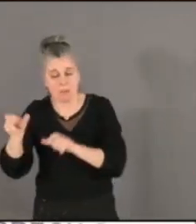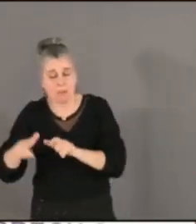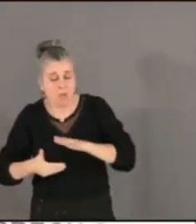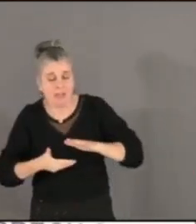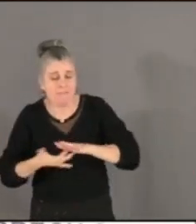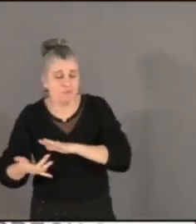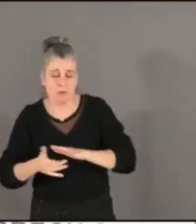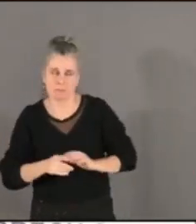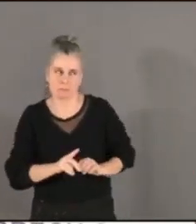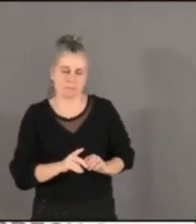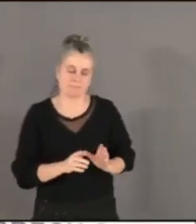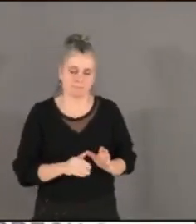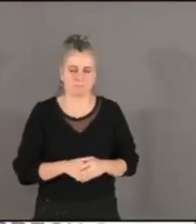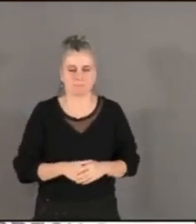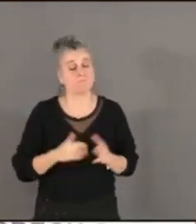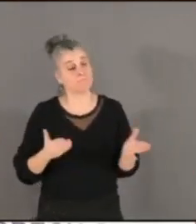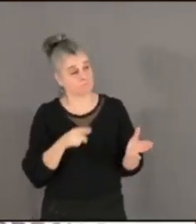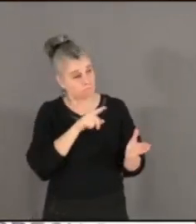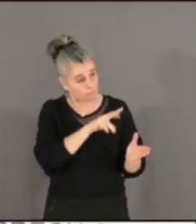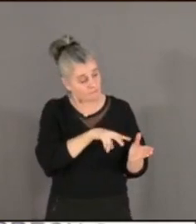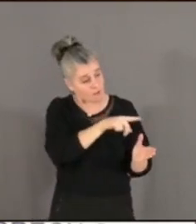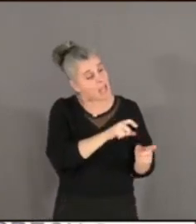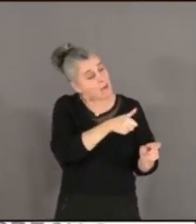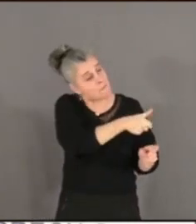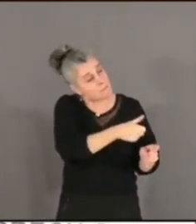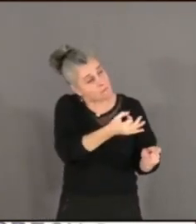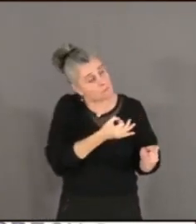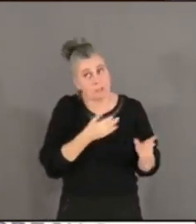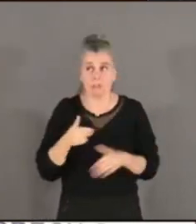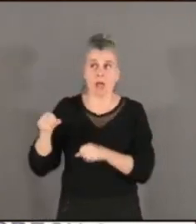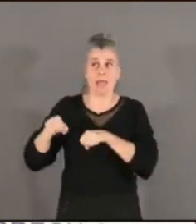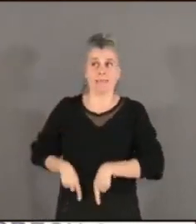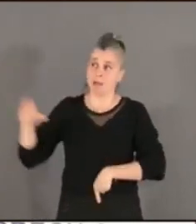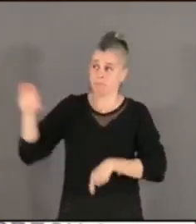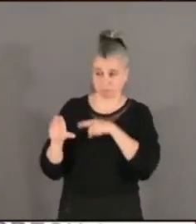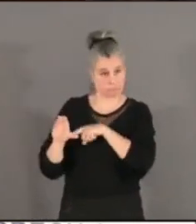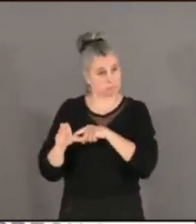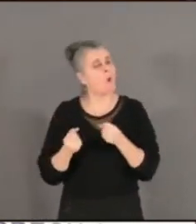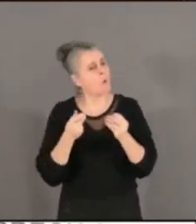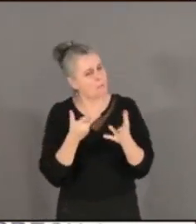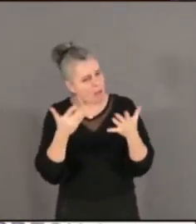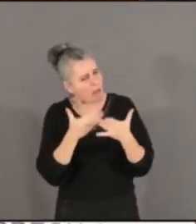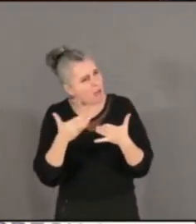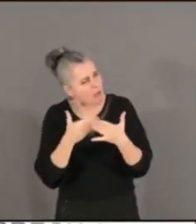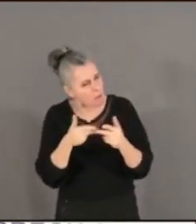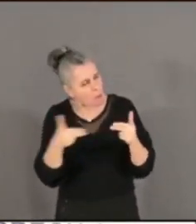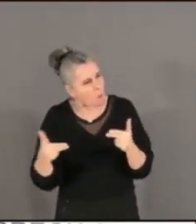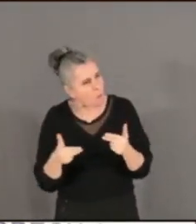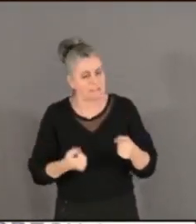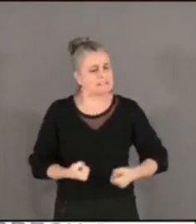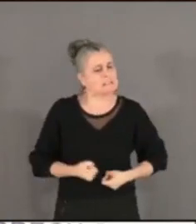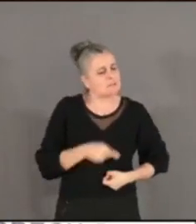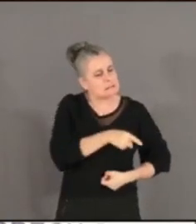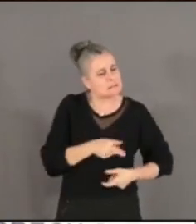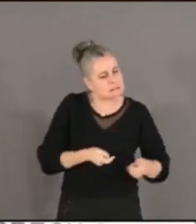Vous indiquez avoir reçu une subvention de l'État. Quel est le montant de cette subvention ? Quel est le service qui en a la charge et quel coût